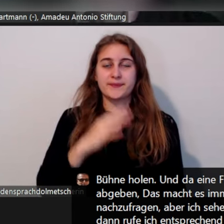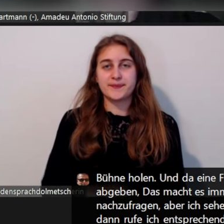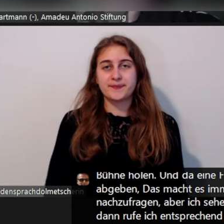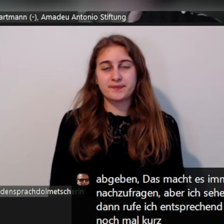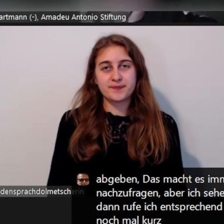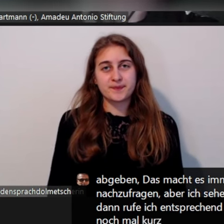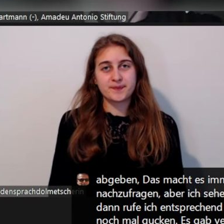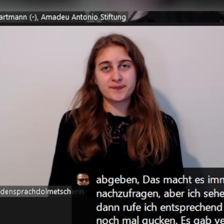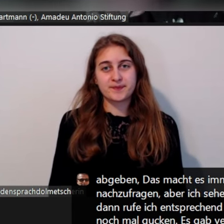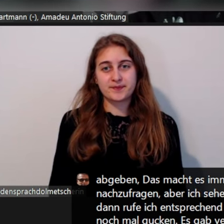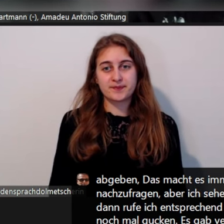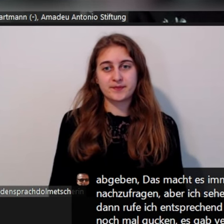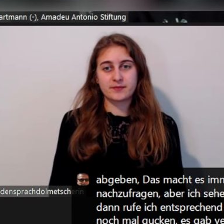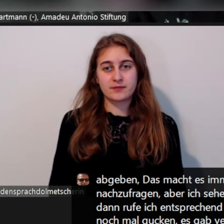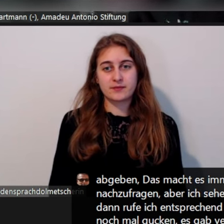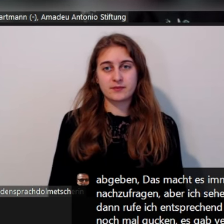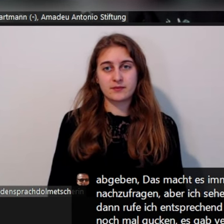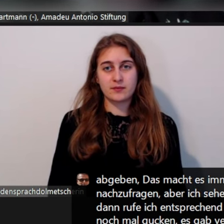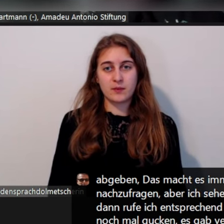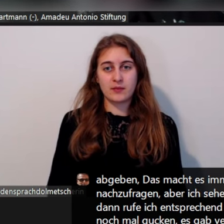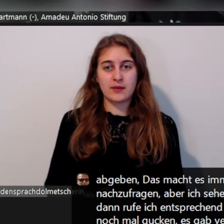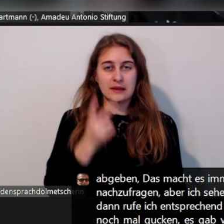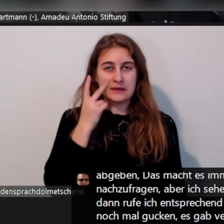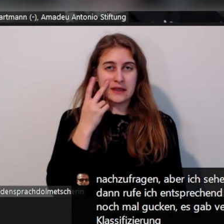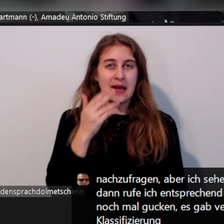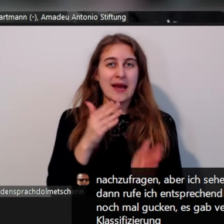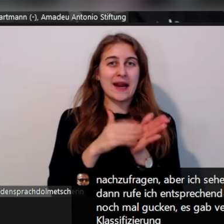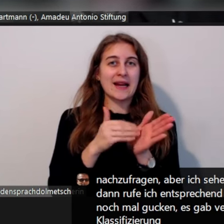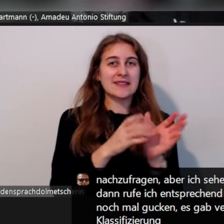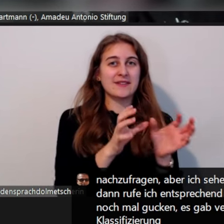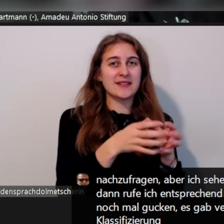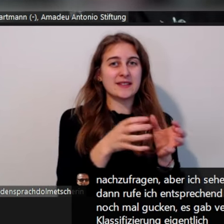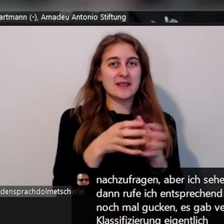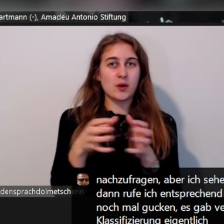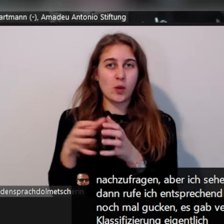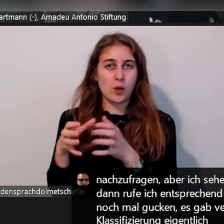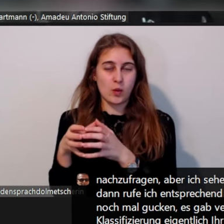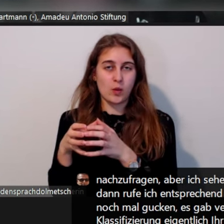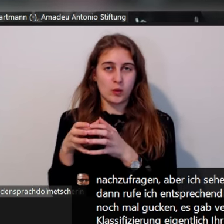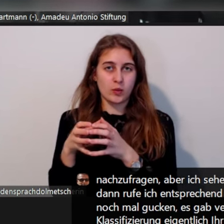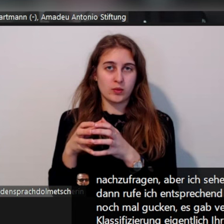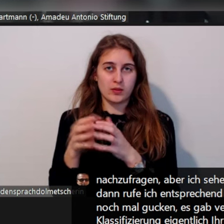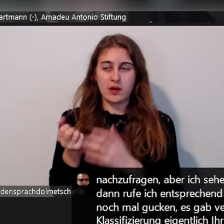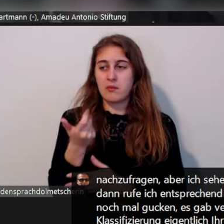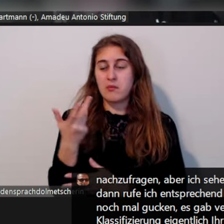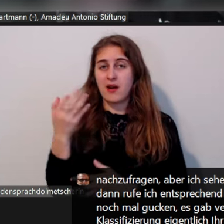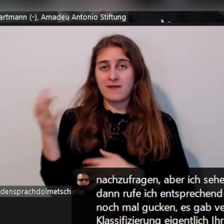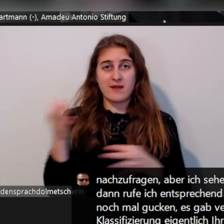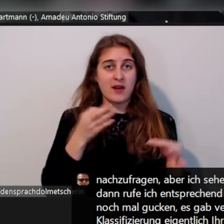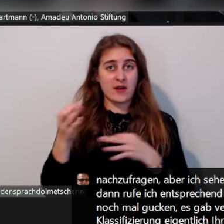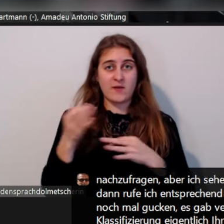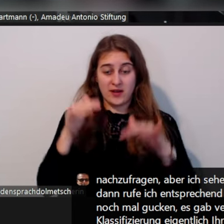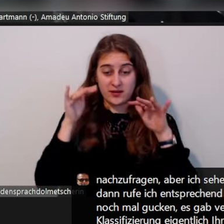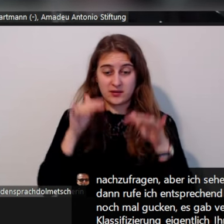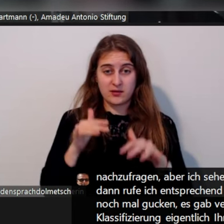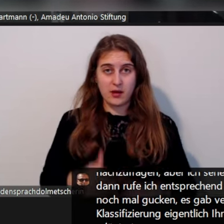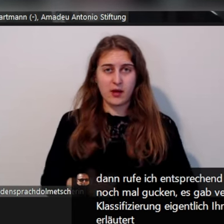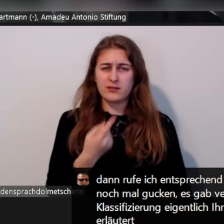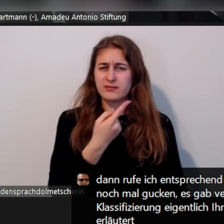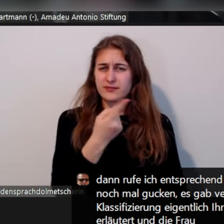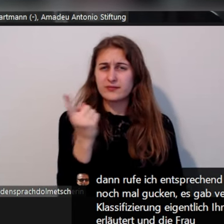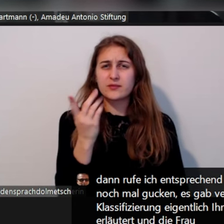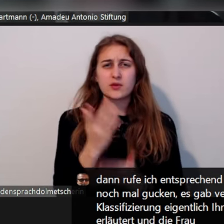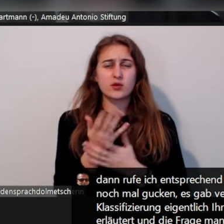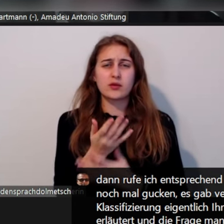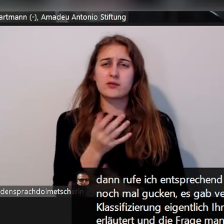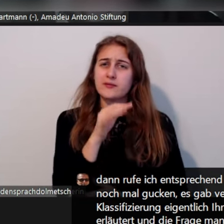gucken. Es gab verschiedene Fragen zum Thema Klassifizierung eigentlich. Ihr habt jetzt einiges dazu ja schon erläutert und die